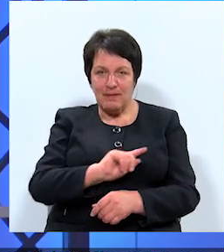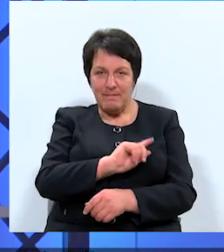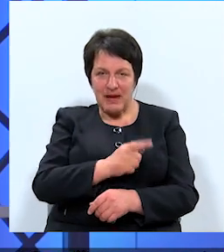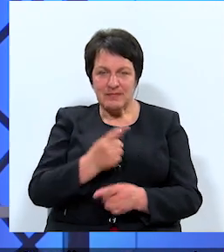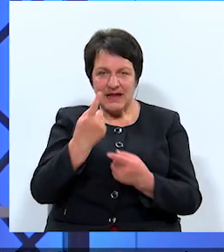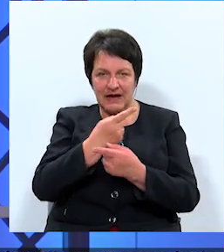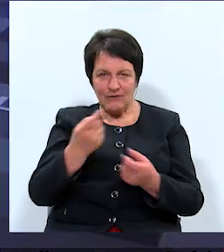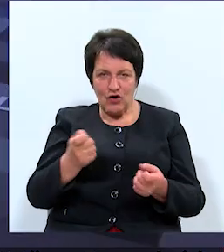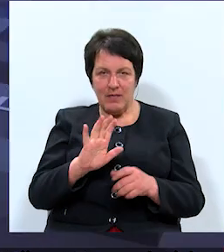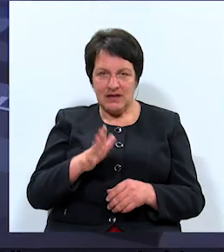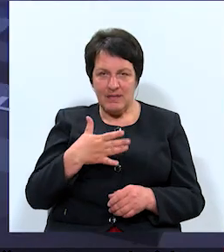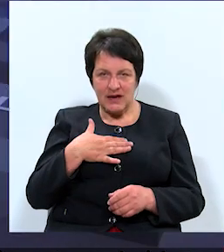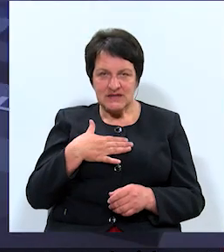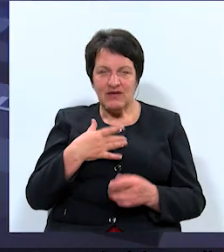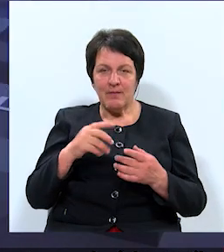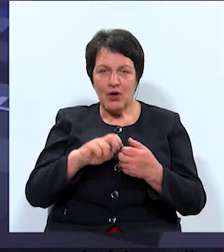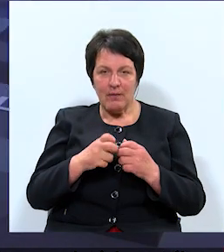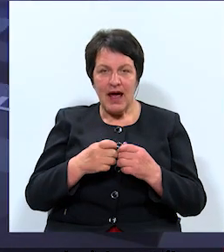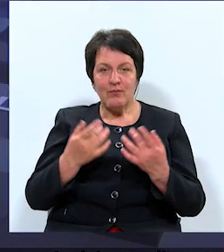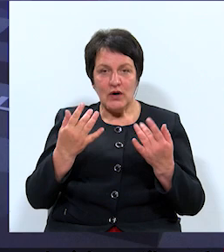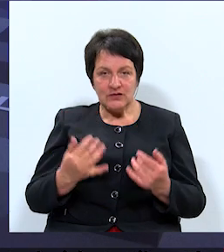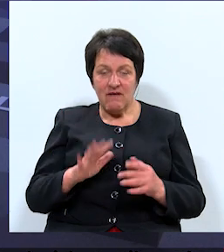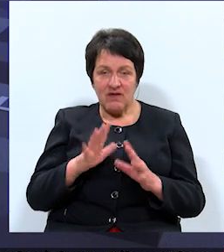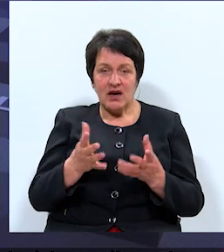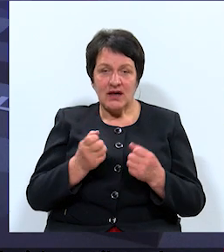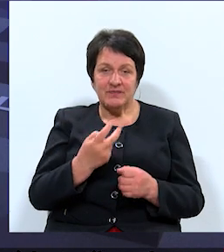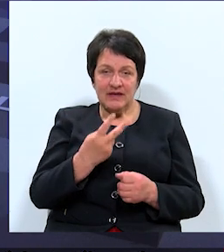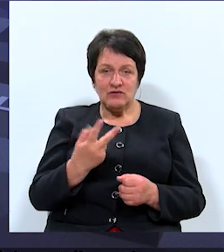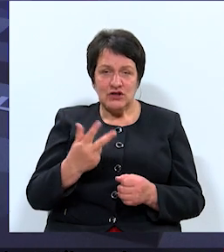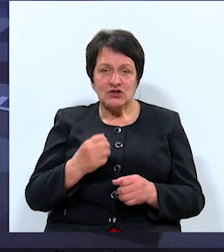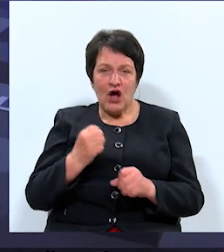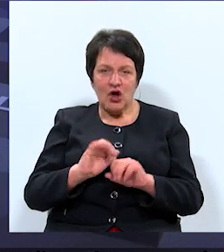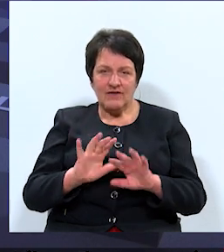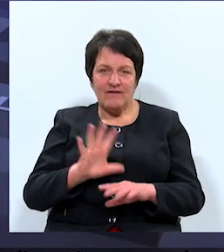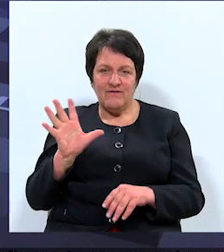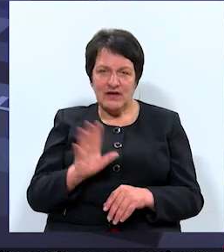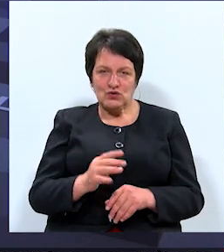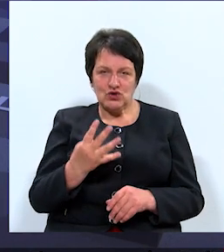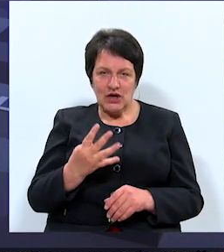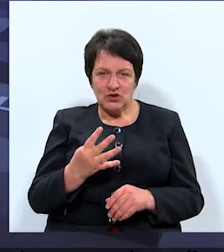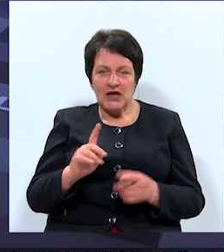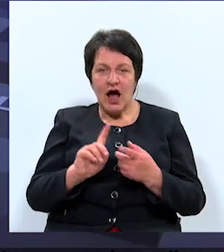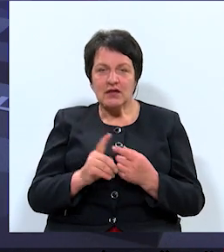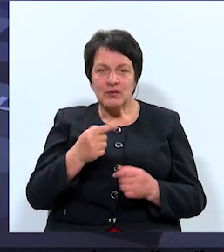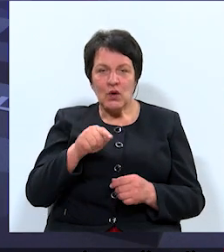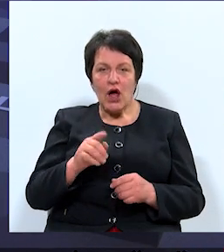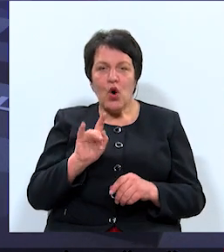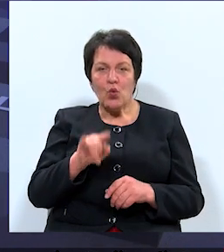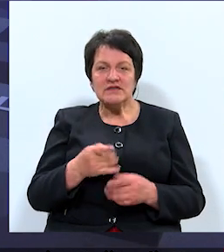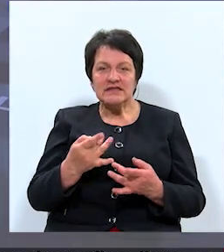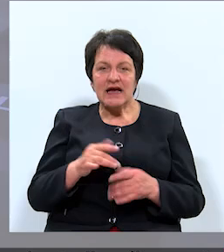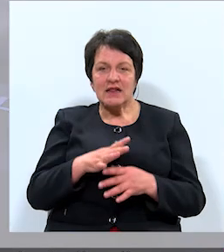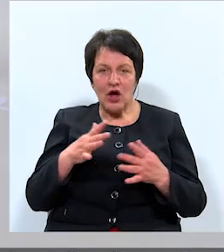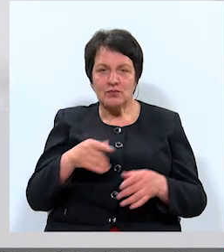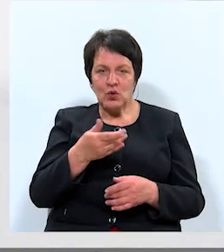informēt par saviem problēmu risinājumiem, varat ņemt arī divus, trīs vai kaut visus četrus, atkarībā tā, uz cik daudziem jūs varat